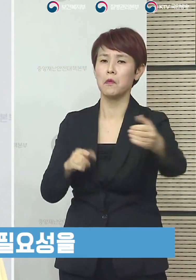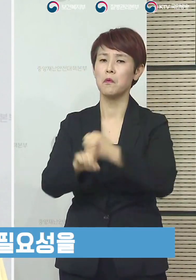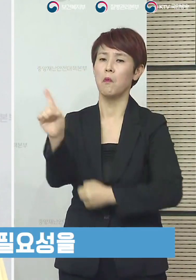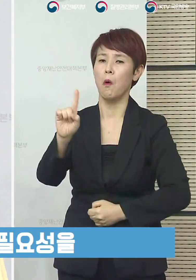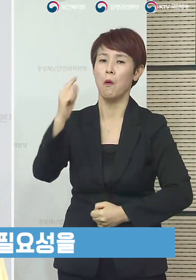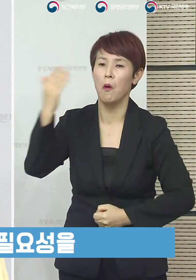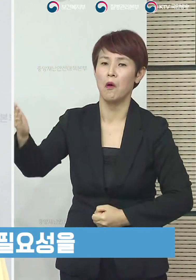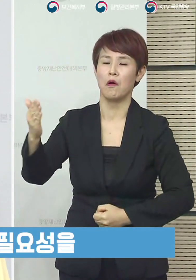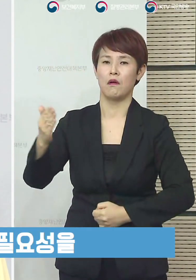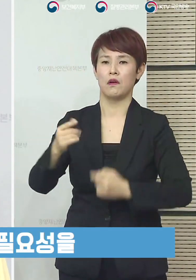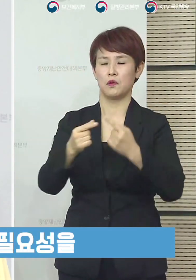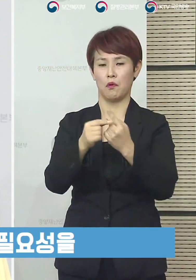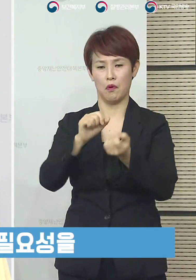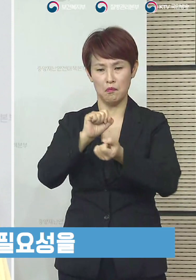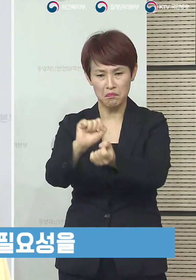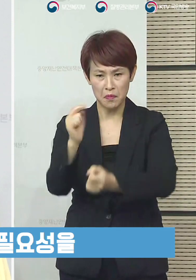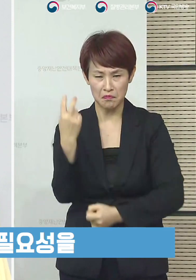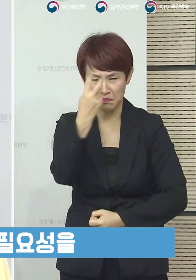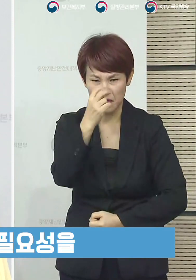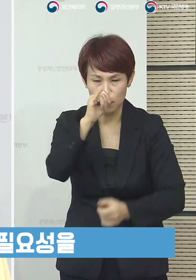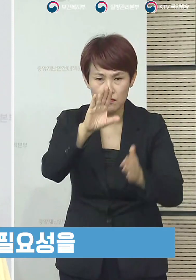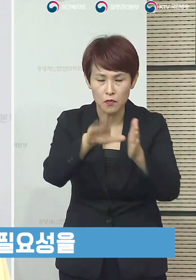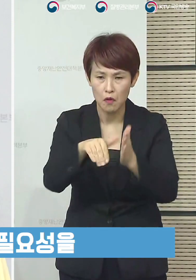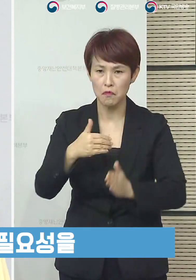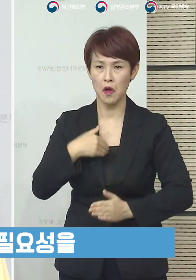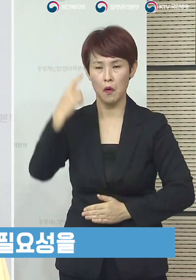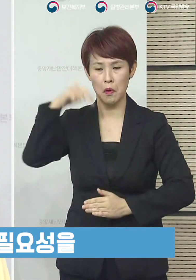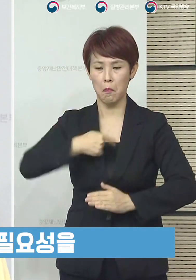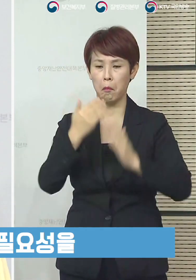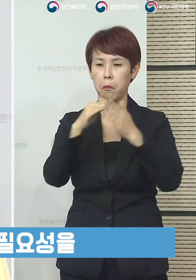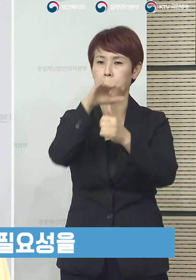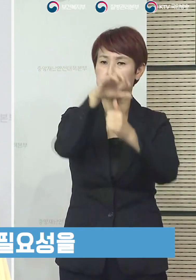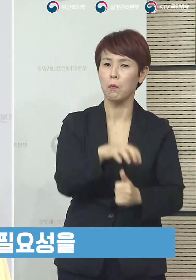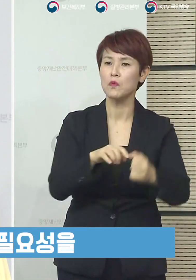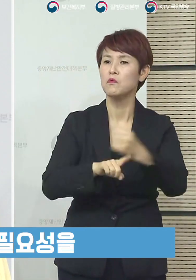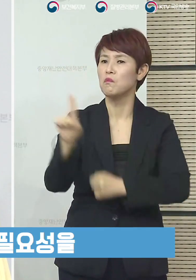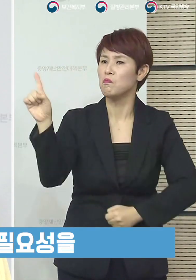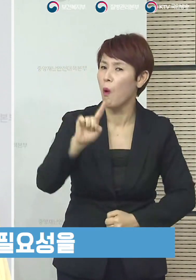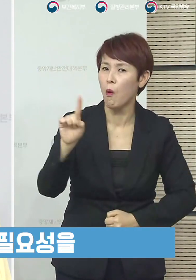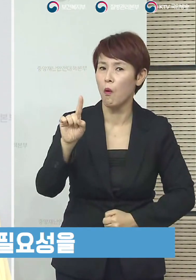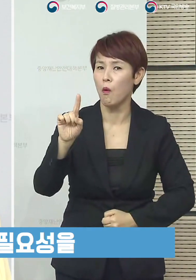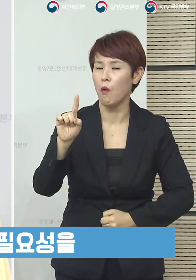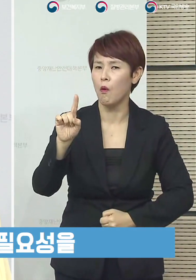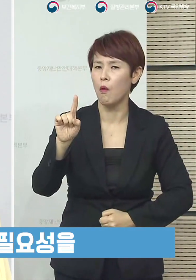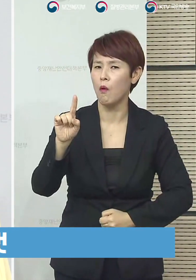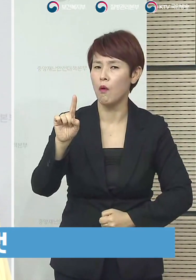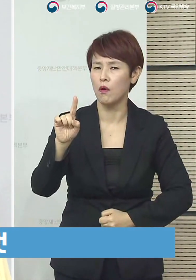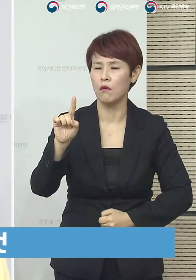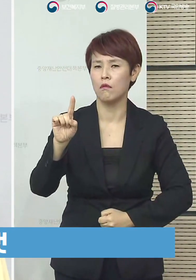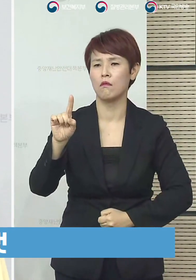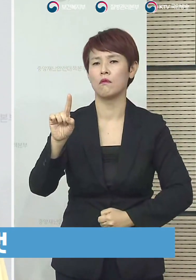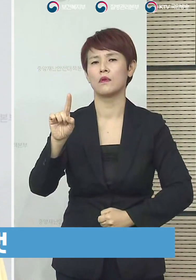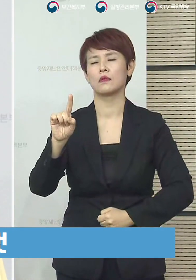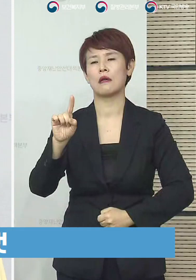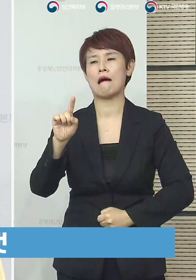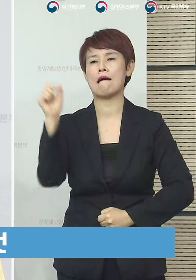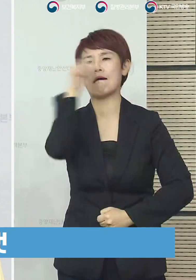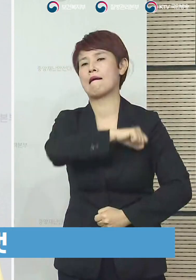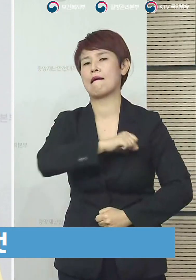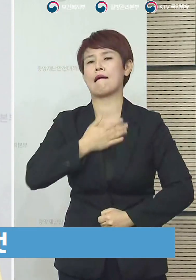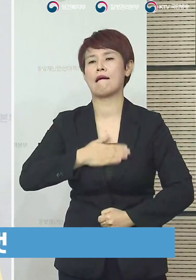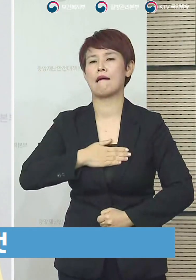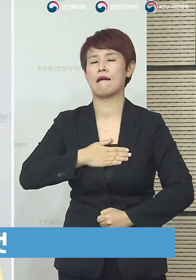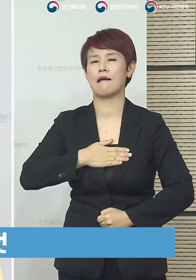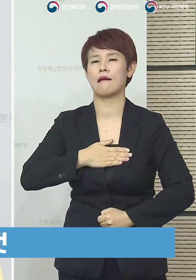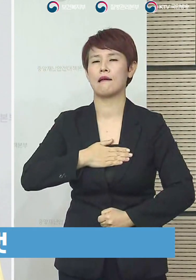역학조사가 일어나는 경우 왜 내가 자가격리가 돼야 되는지를 그 필요성을 이해하고 협조해 주시고